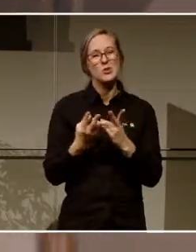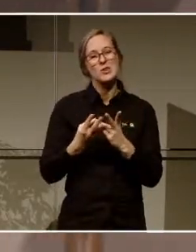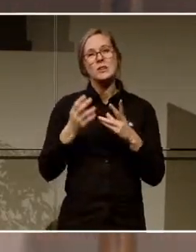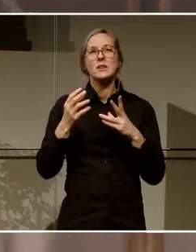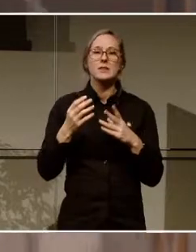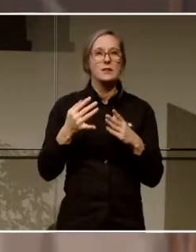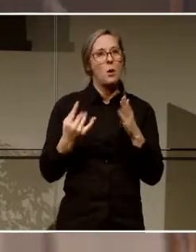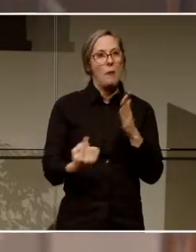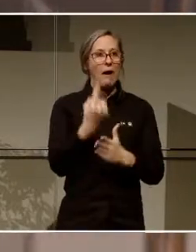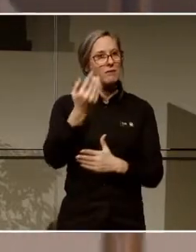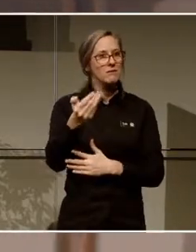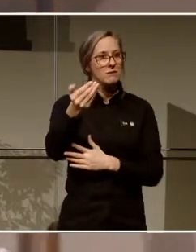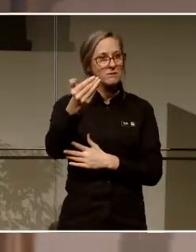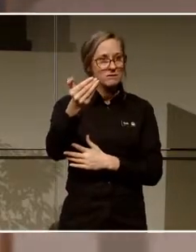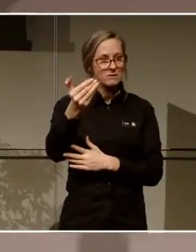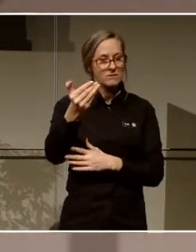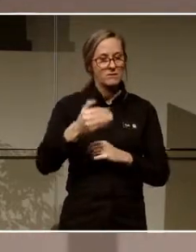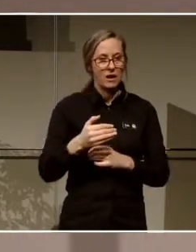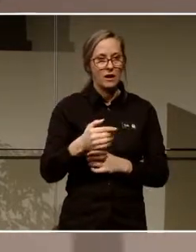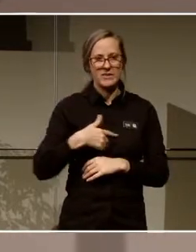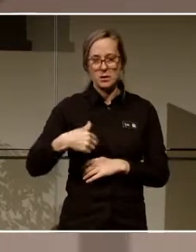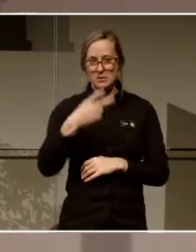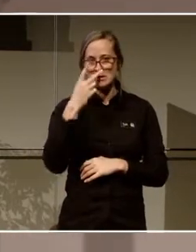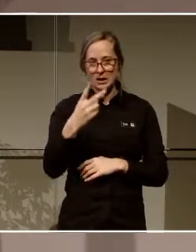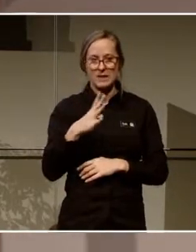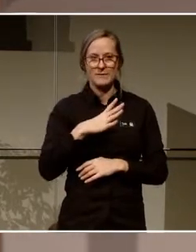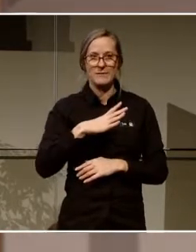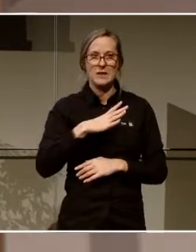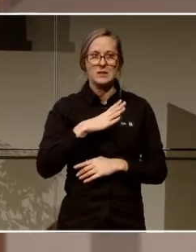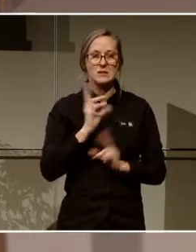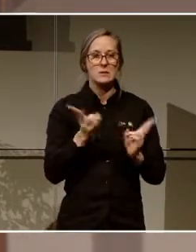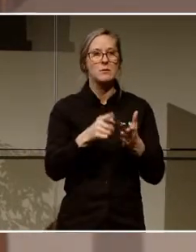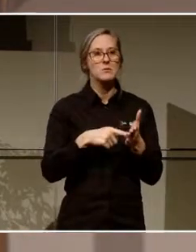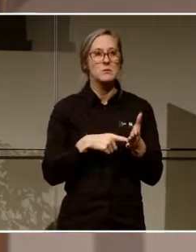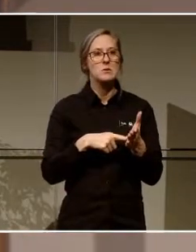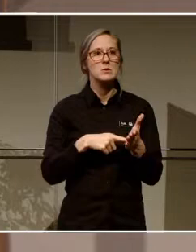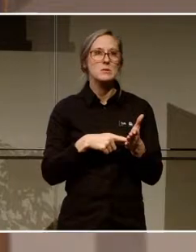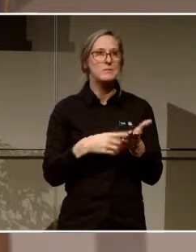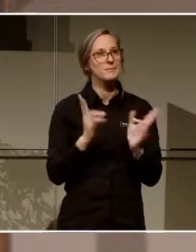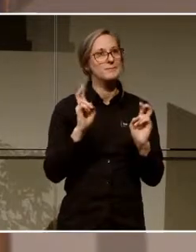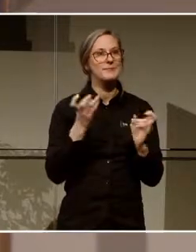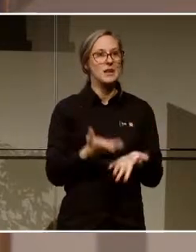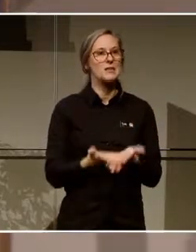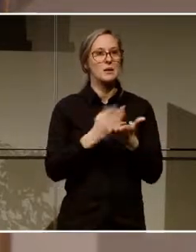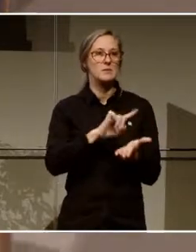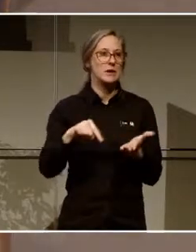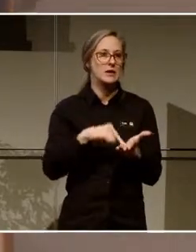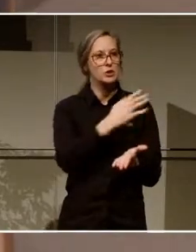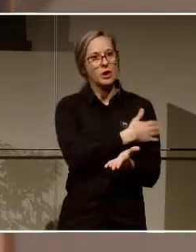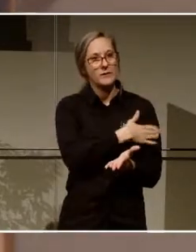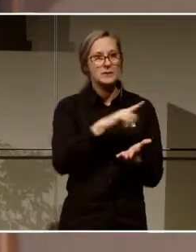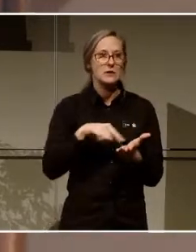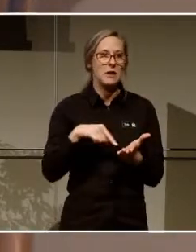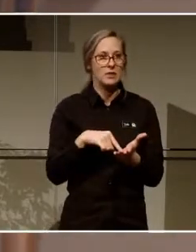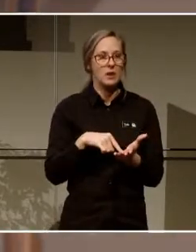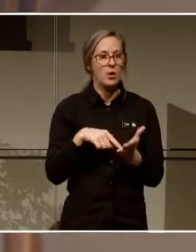komma. Vi kommer se den här typen av hjälpcenter, eller vad man ska kalla det, servicecenter mer